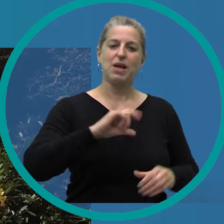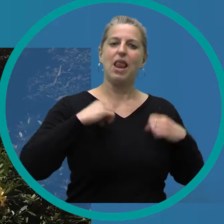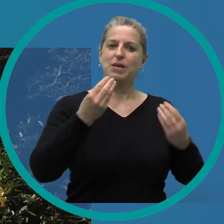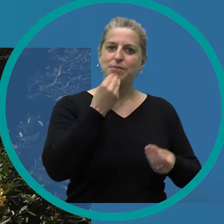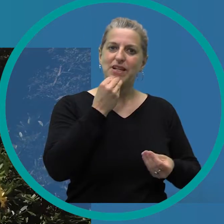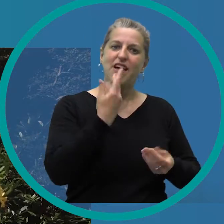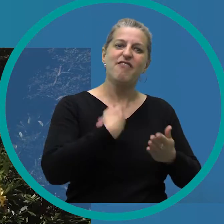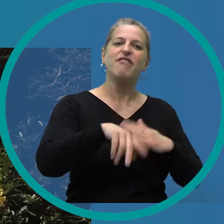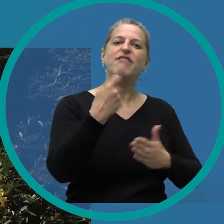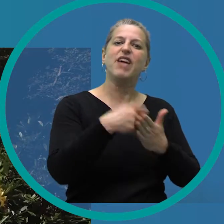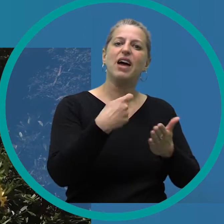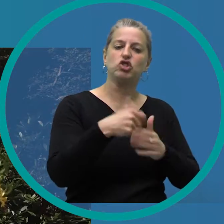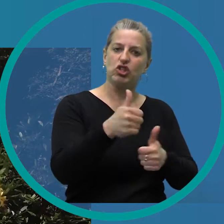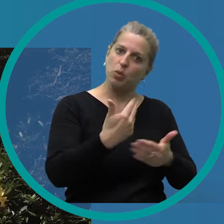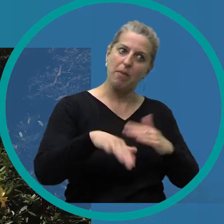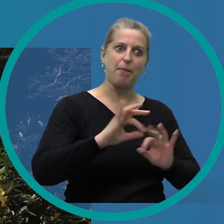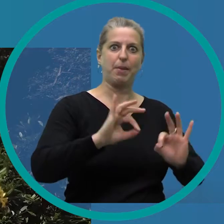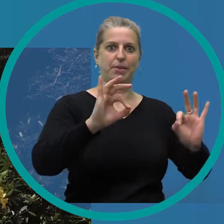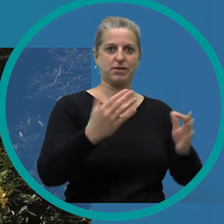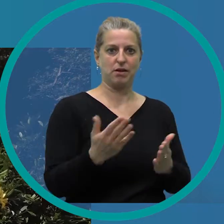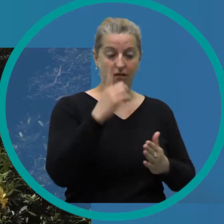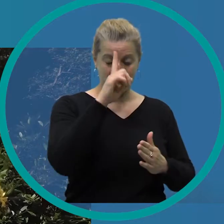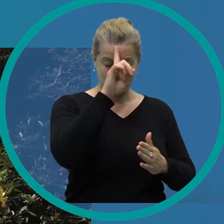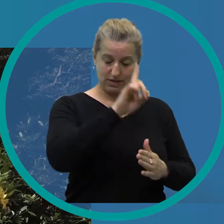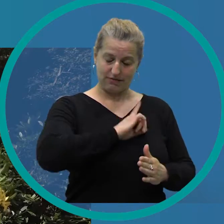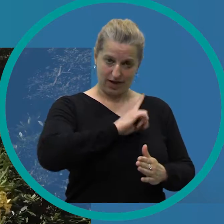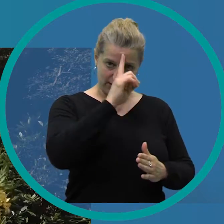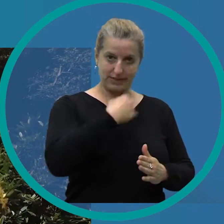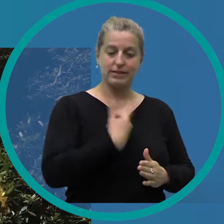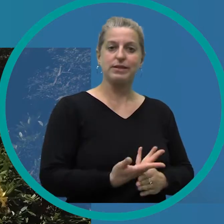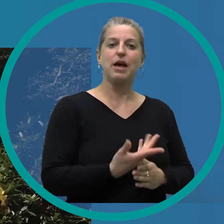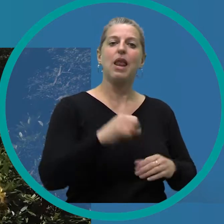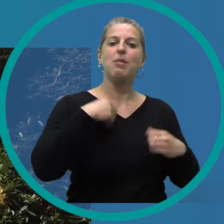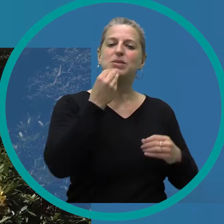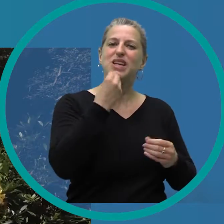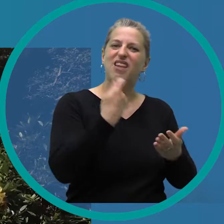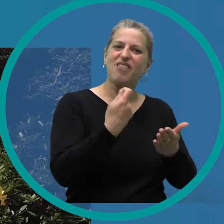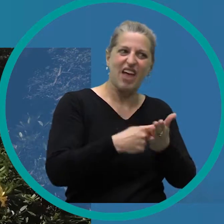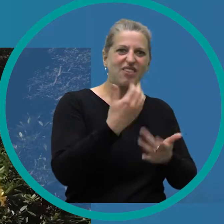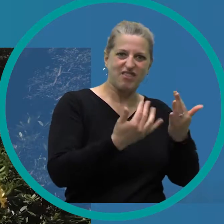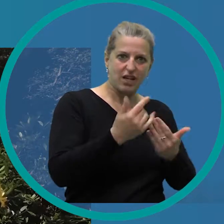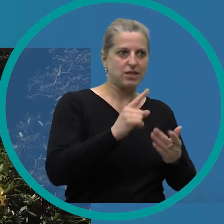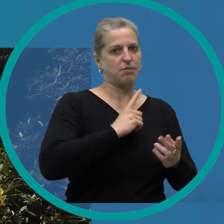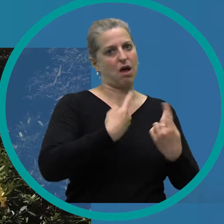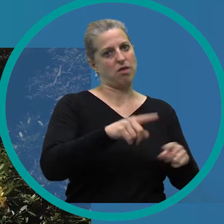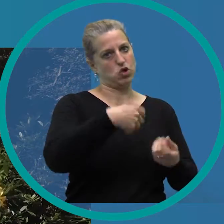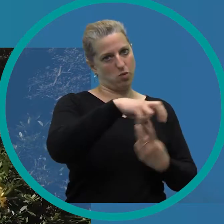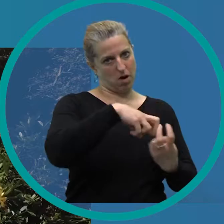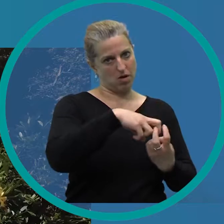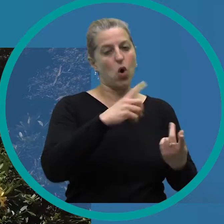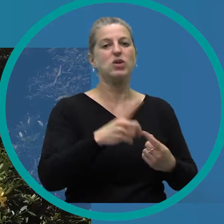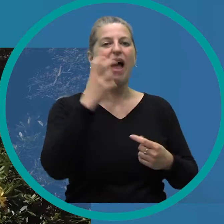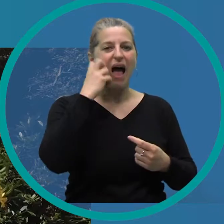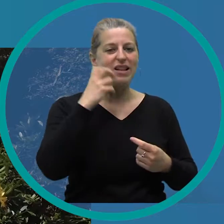Lebensmittelwertschätzung steigern wollen. Denn ich denke, wenn ich weiß, wie viel ein Lebensmittel wert ist, dann gehe ich ganz anders damit um. Und wir wollen